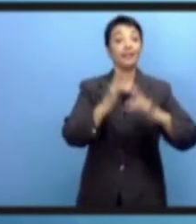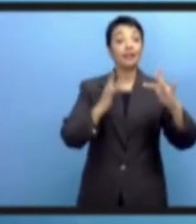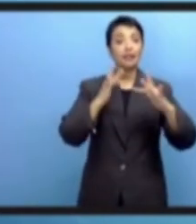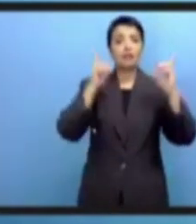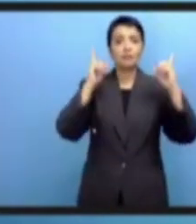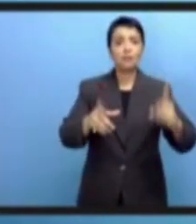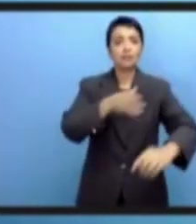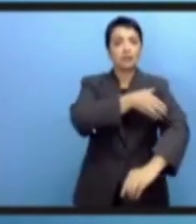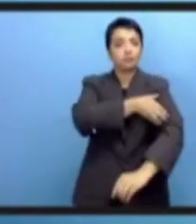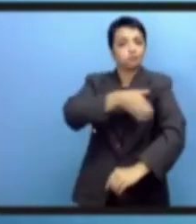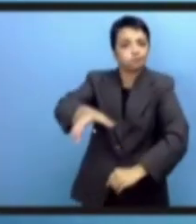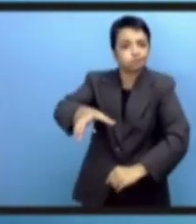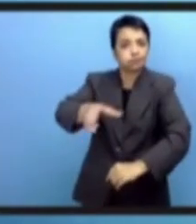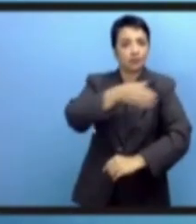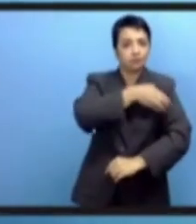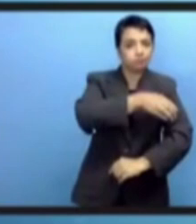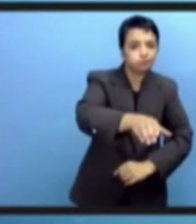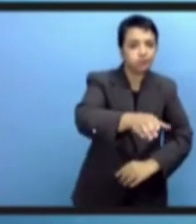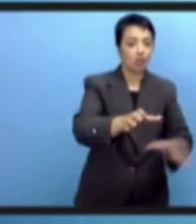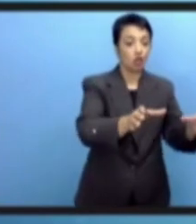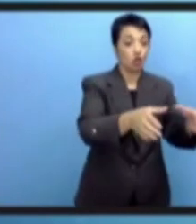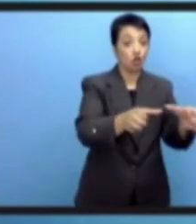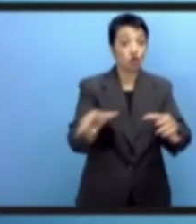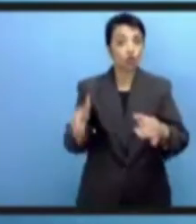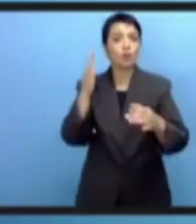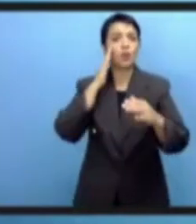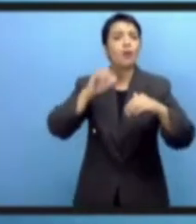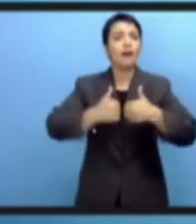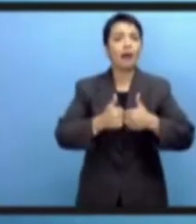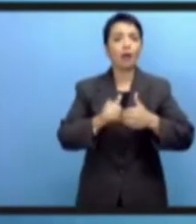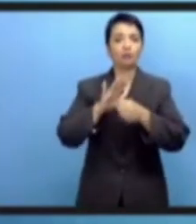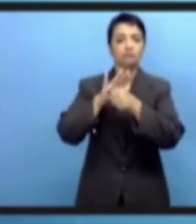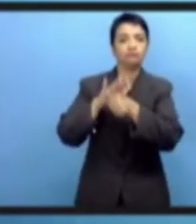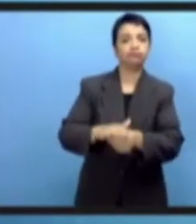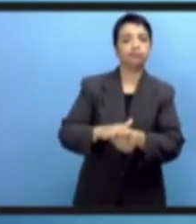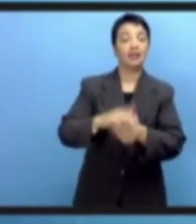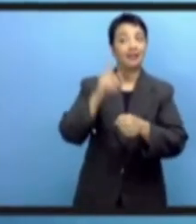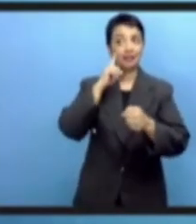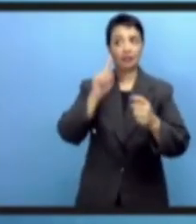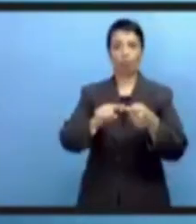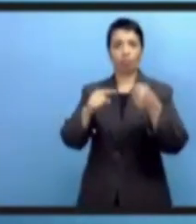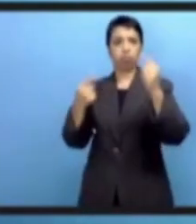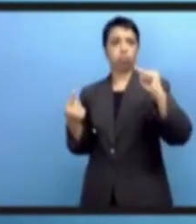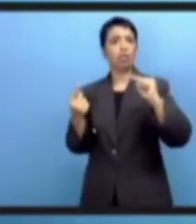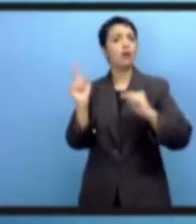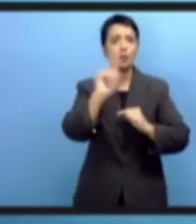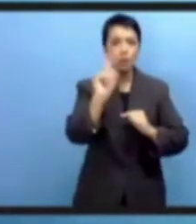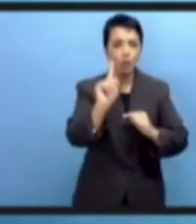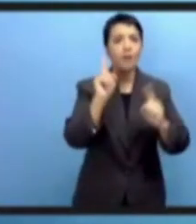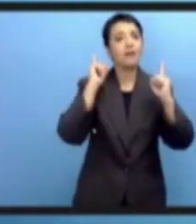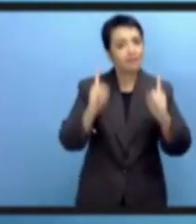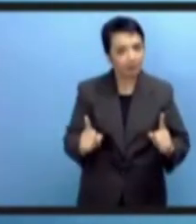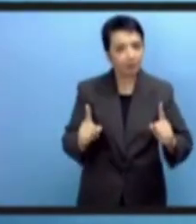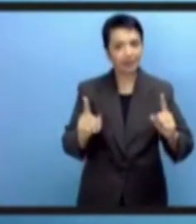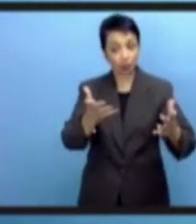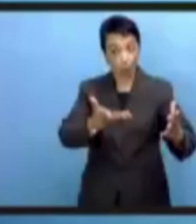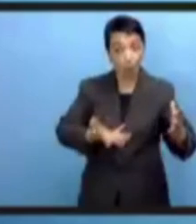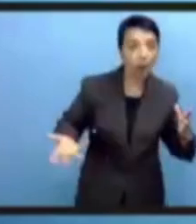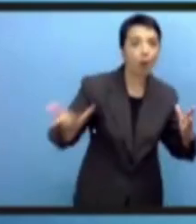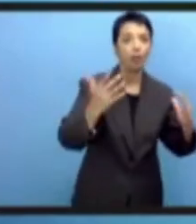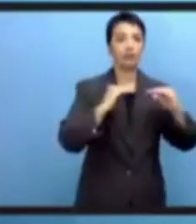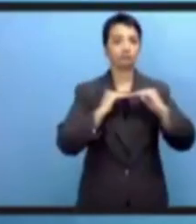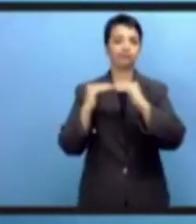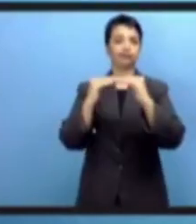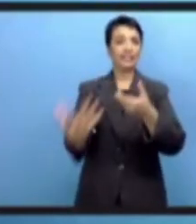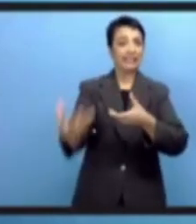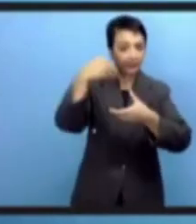благодаря интернету мы можем расширять права и возможности людей и групп, в том числе маргинализованных. И у этих людей тоже